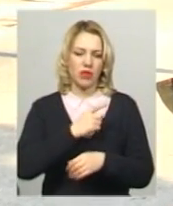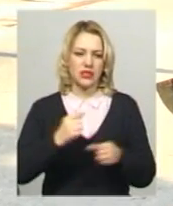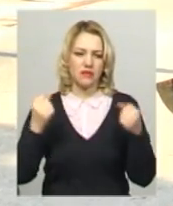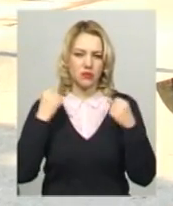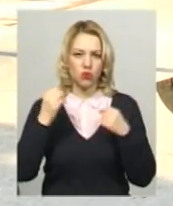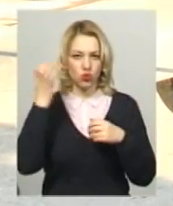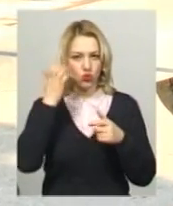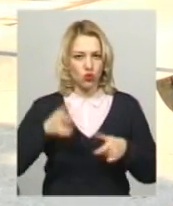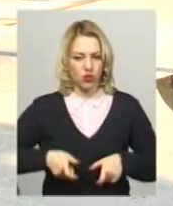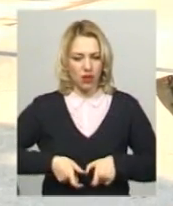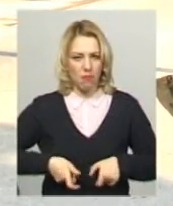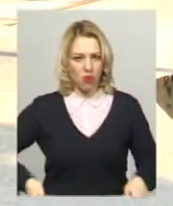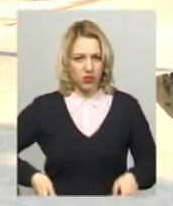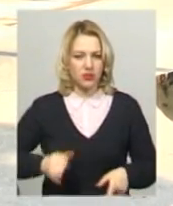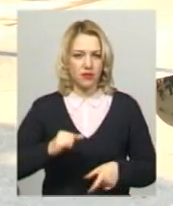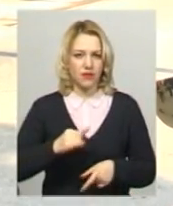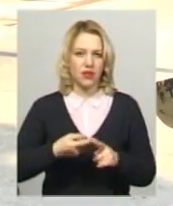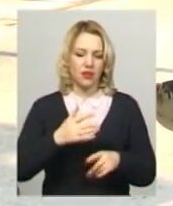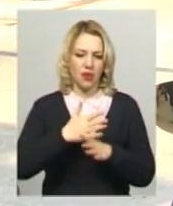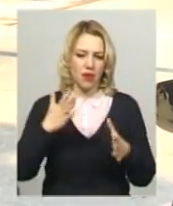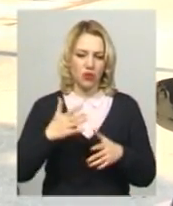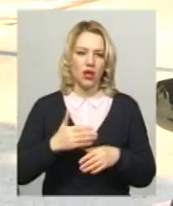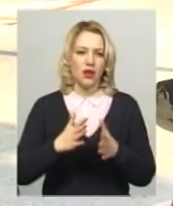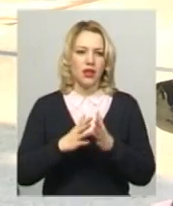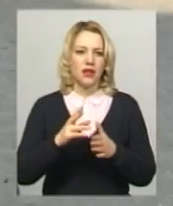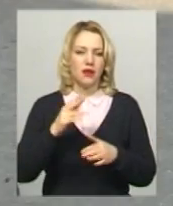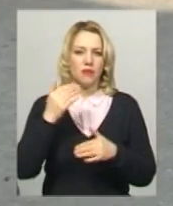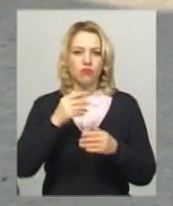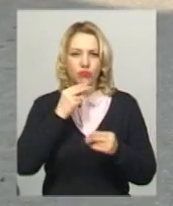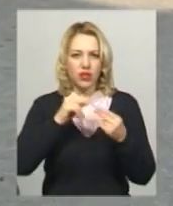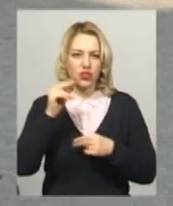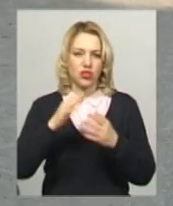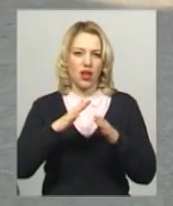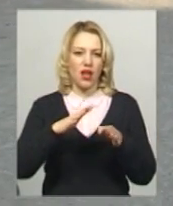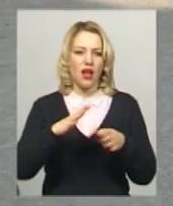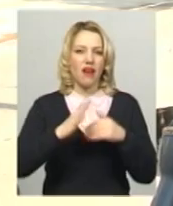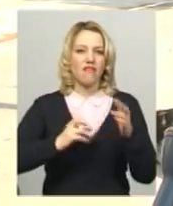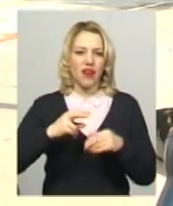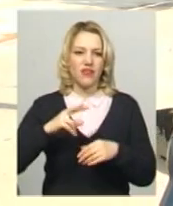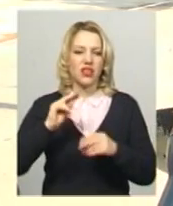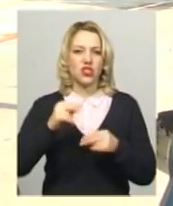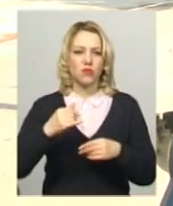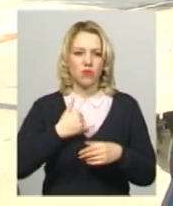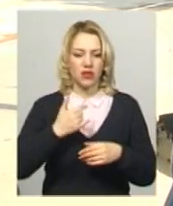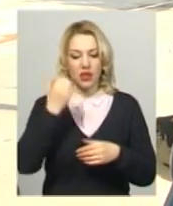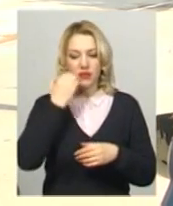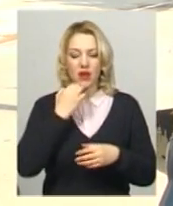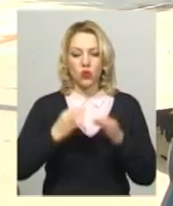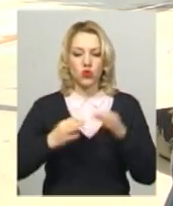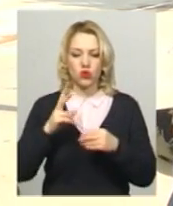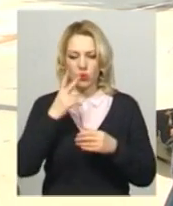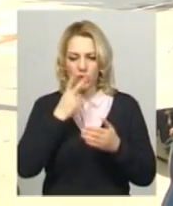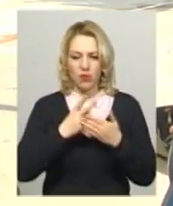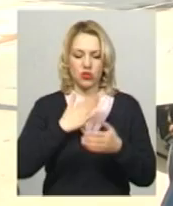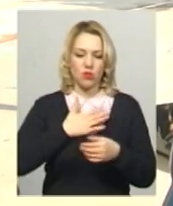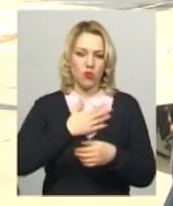поясів і набагато вищої кваліфікації, чим в мене. «Дякую суддям, що вони побачили моє бажання до